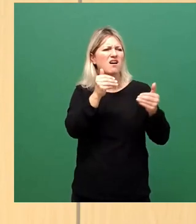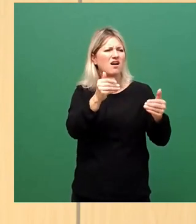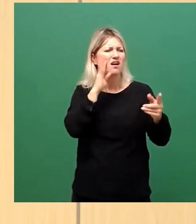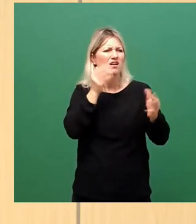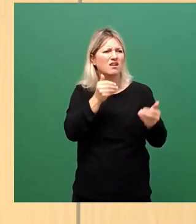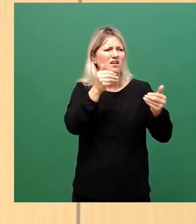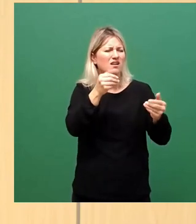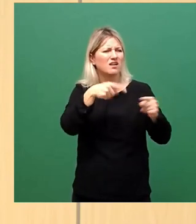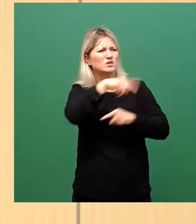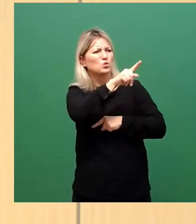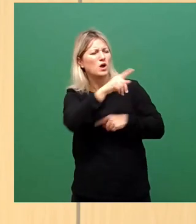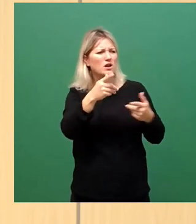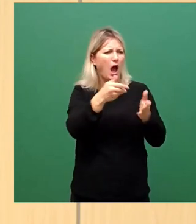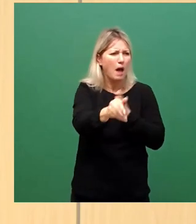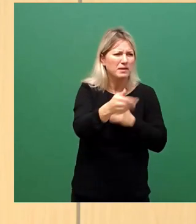abgewiesen haben.